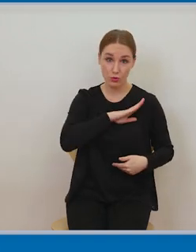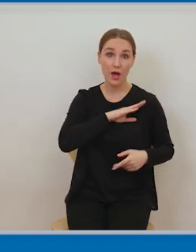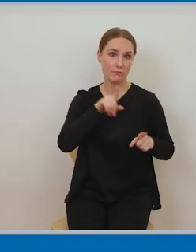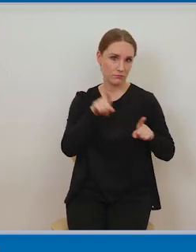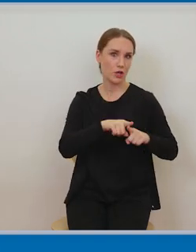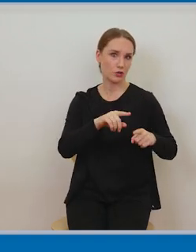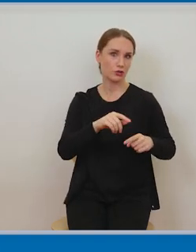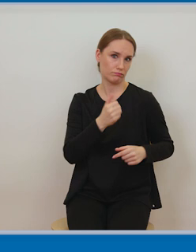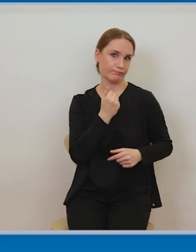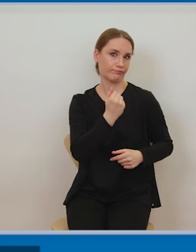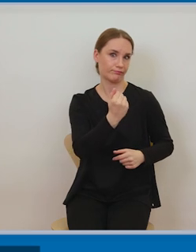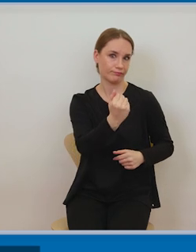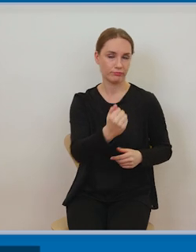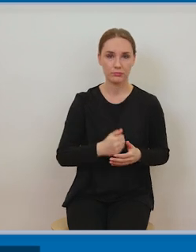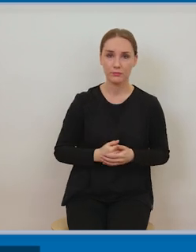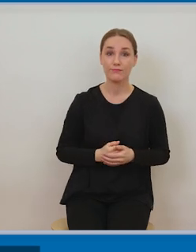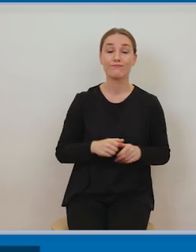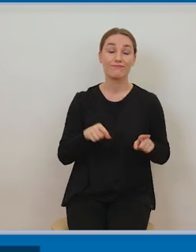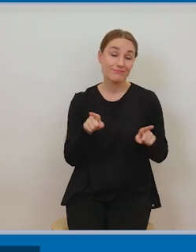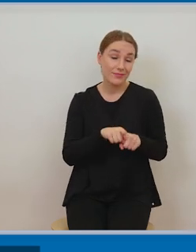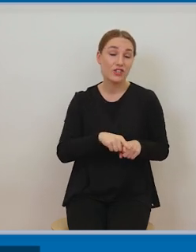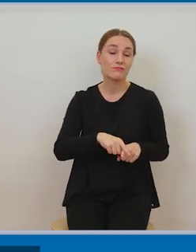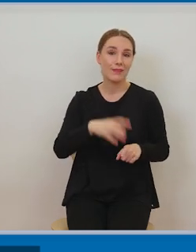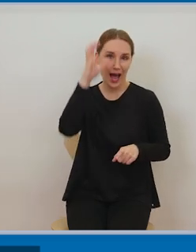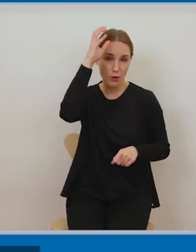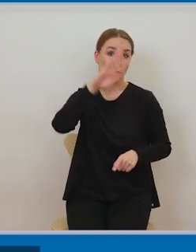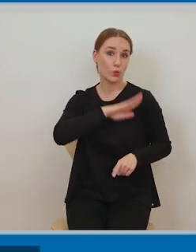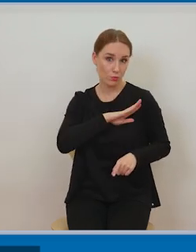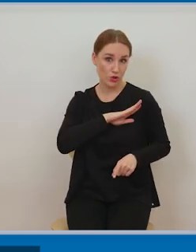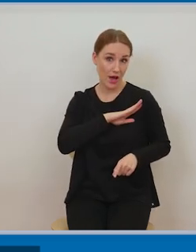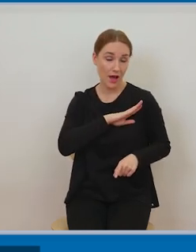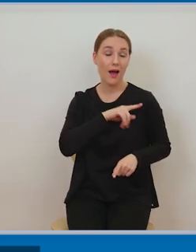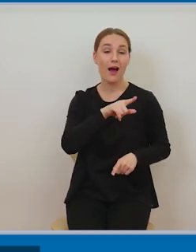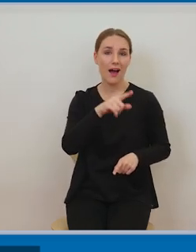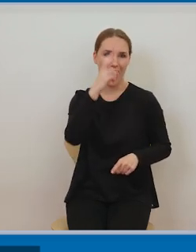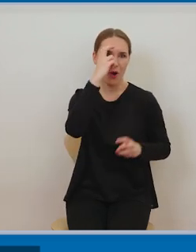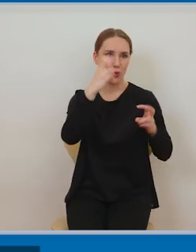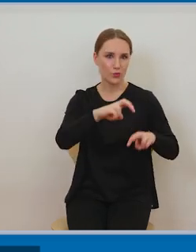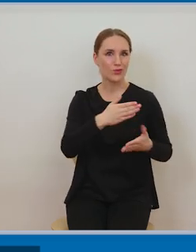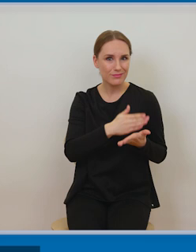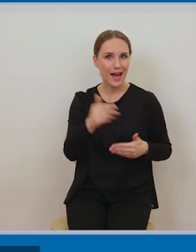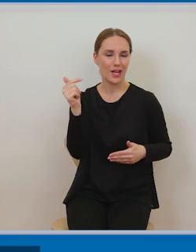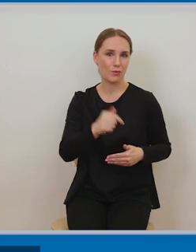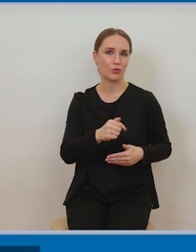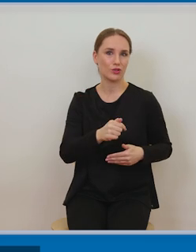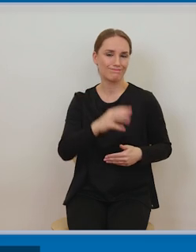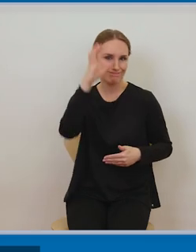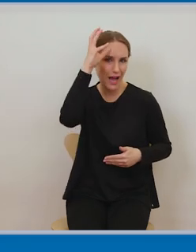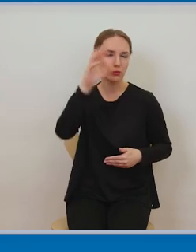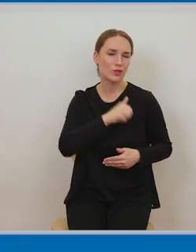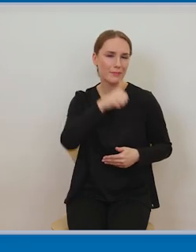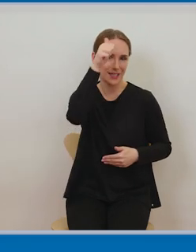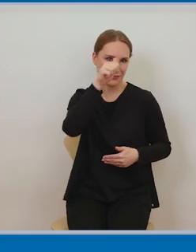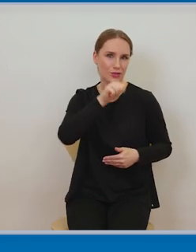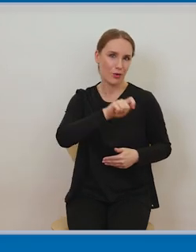także po śmierci twórcy utwory muszą być oznaczane autorstwem i muszą być respektowane te prawa.